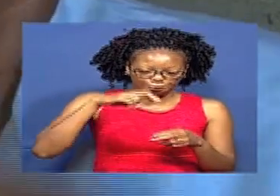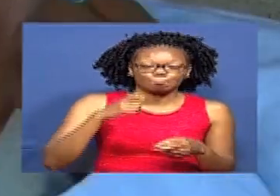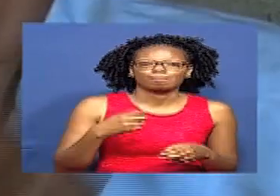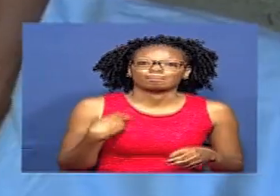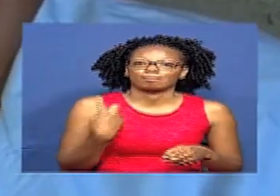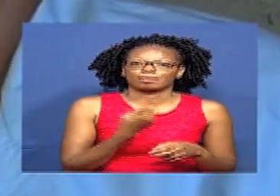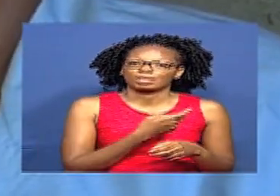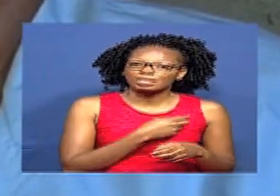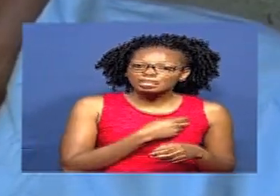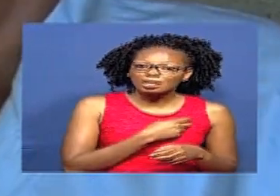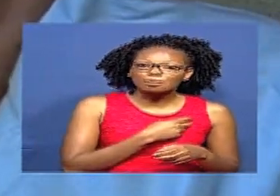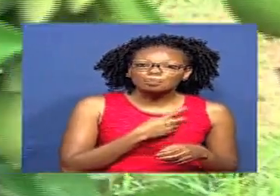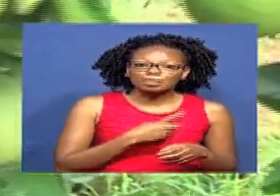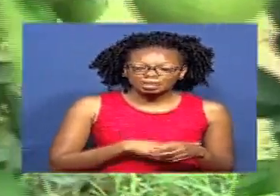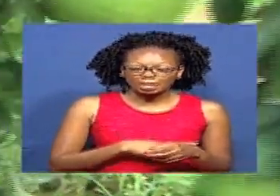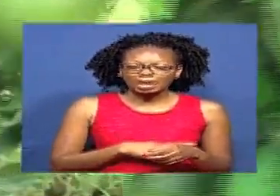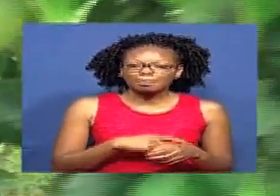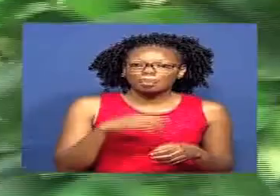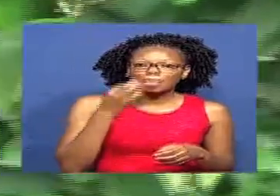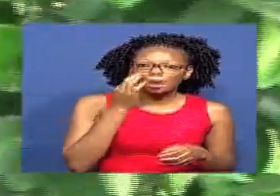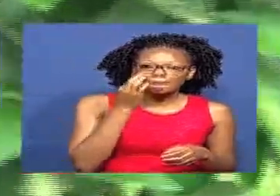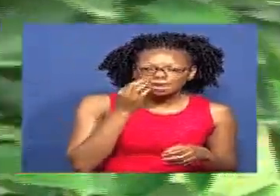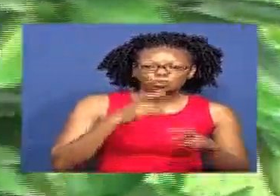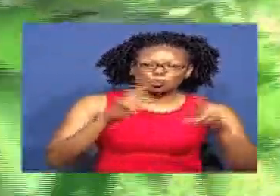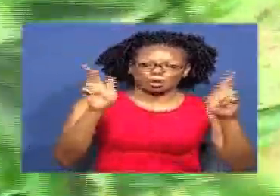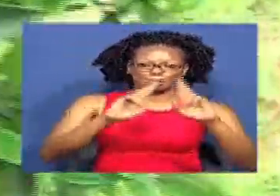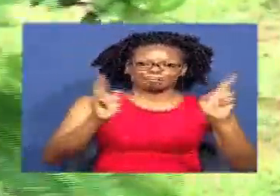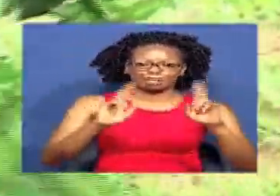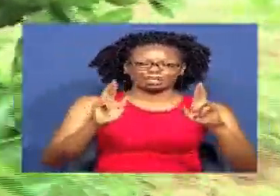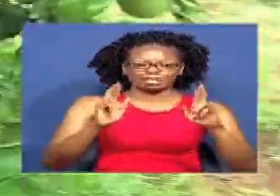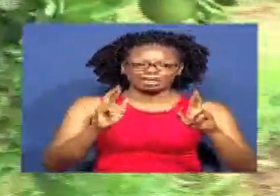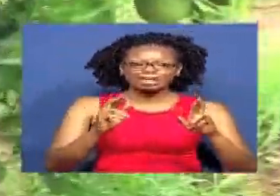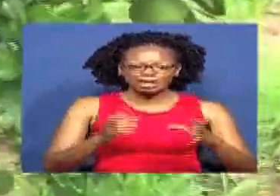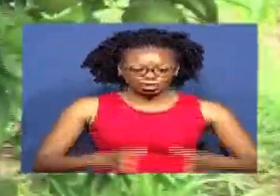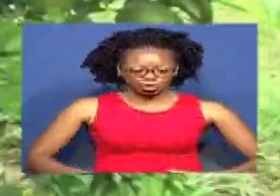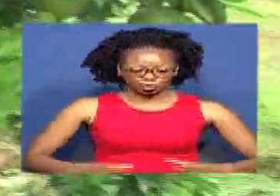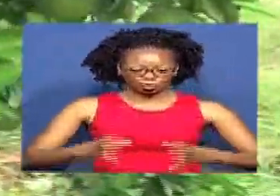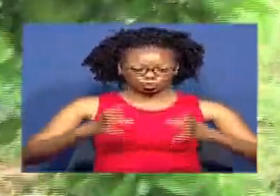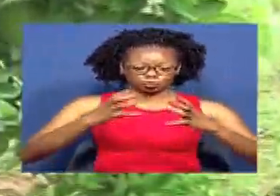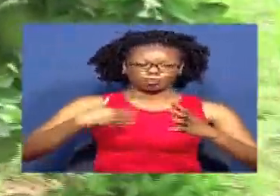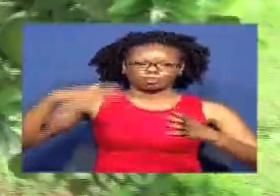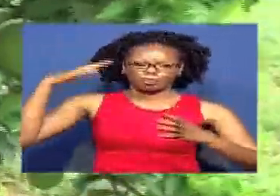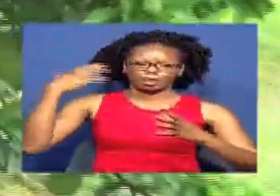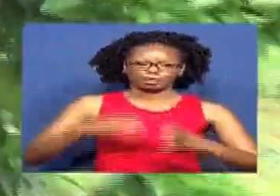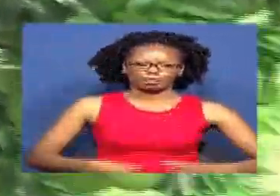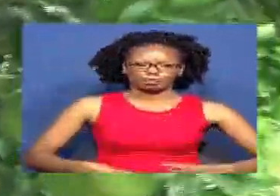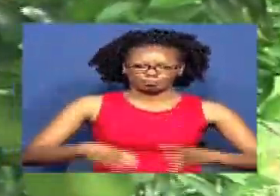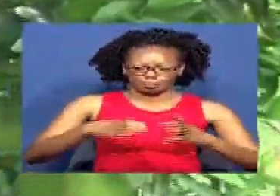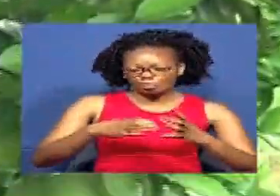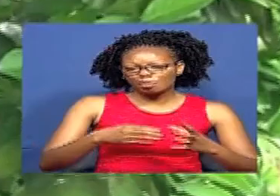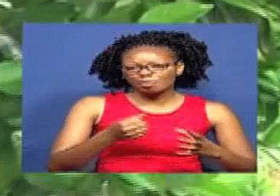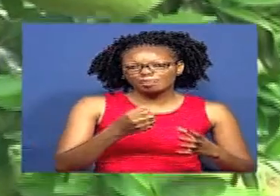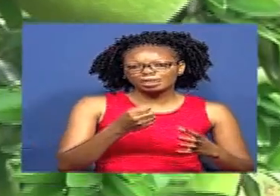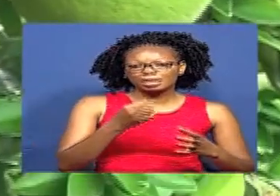tunatengeneza juisi yetu Na ikisha afika kwa machungwa inyewe imekoma Guni ya moja hapo mbeleni walianza